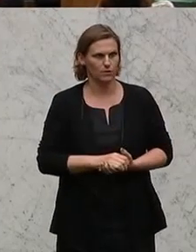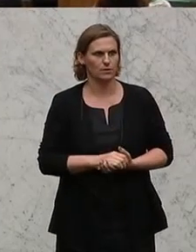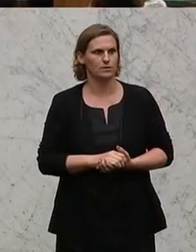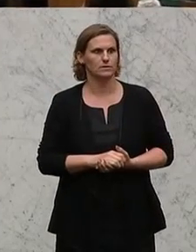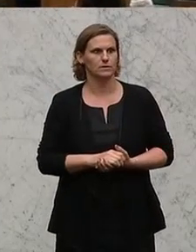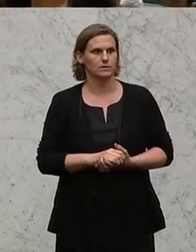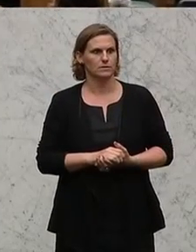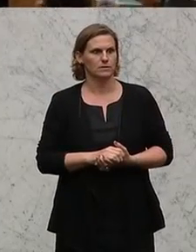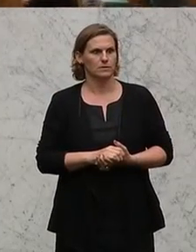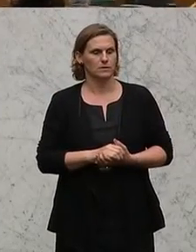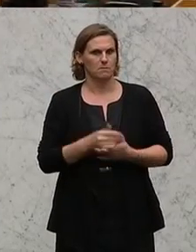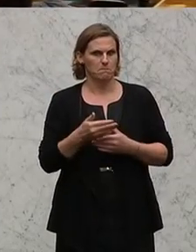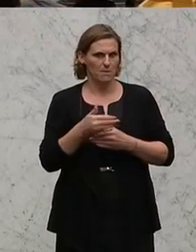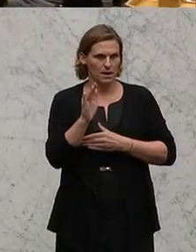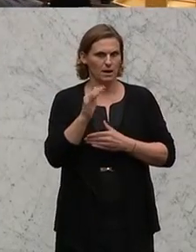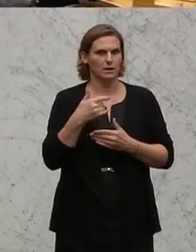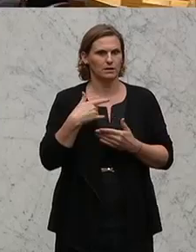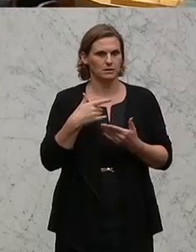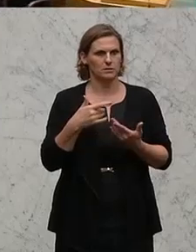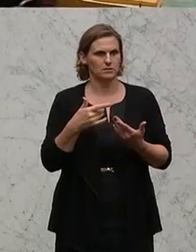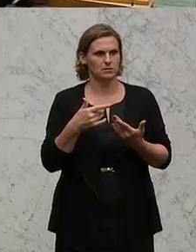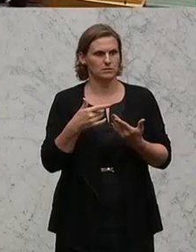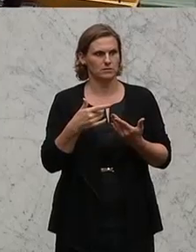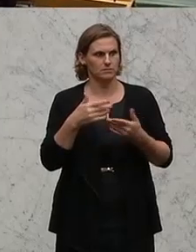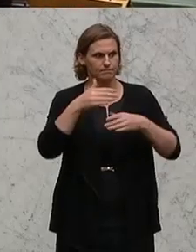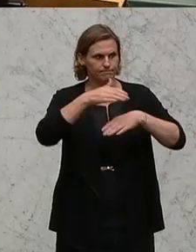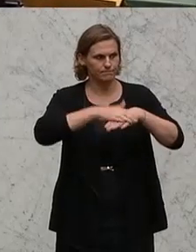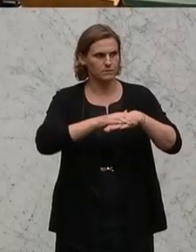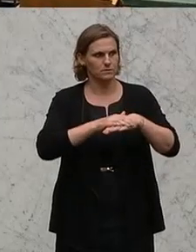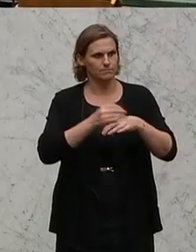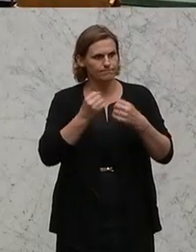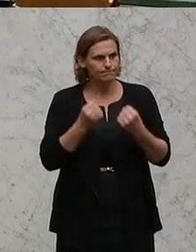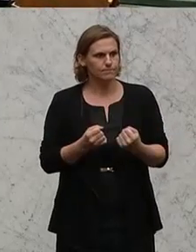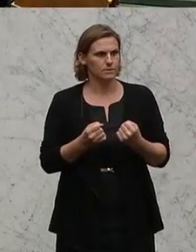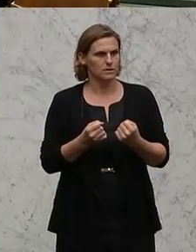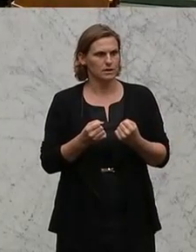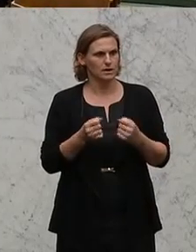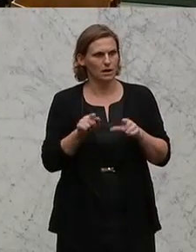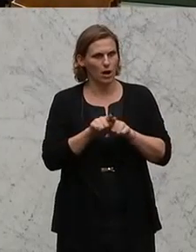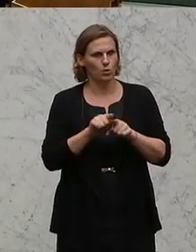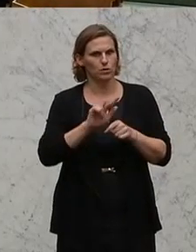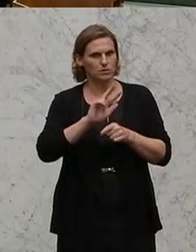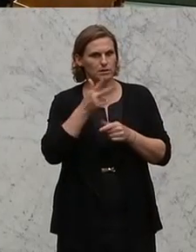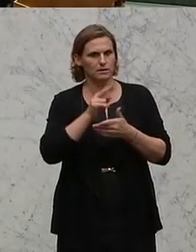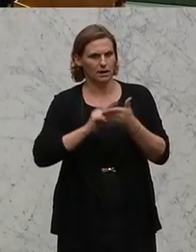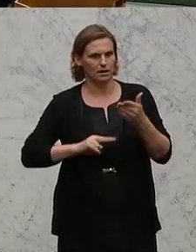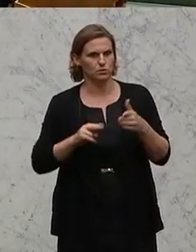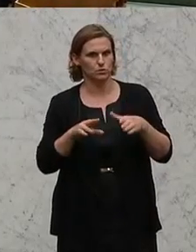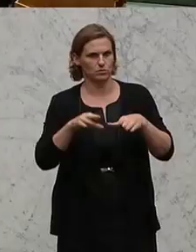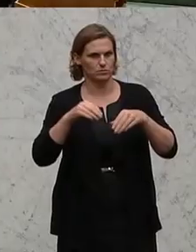Das ist die Mehrheit und ich stelle ausdrücklich fest, dass das auch in dritter Lesung